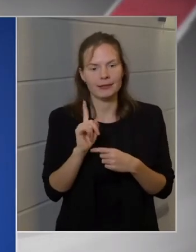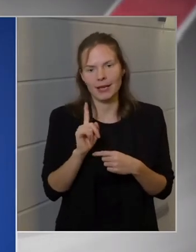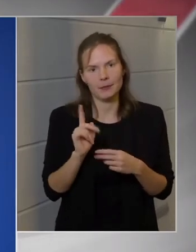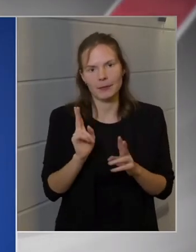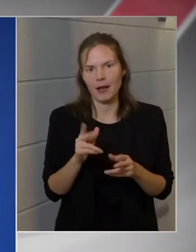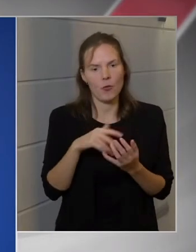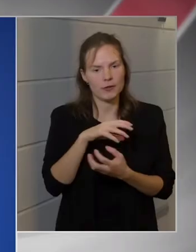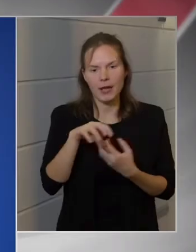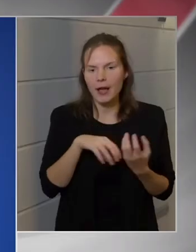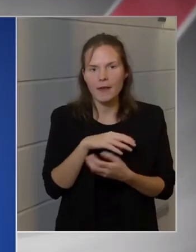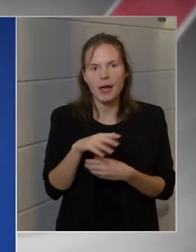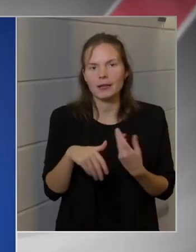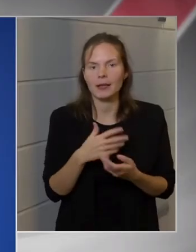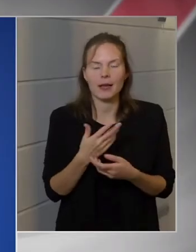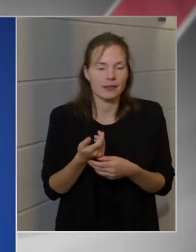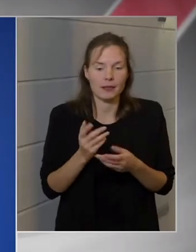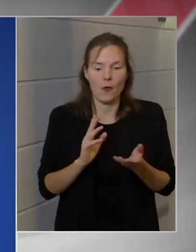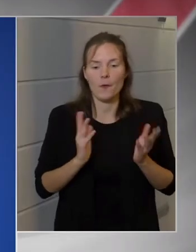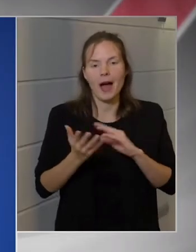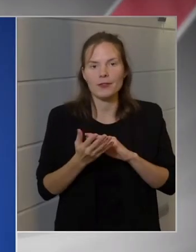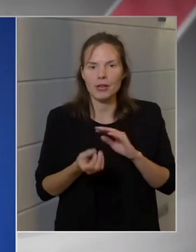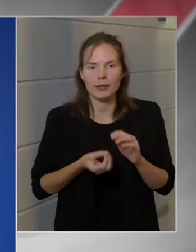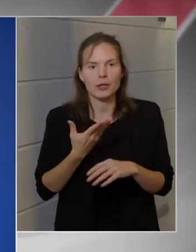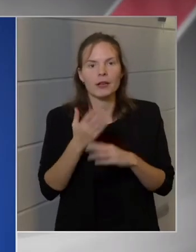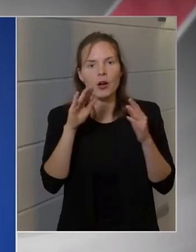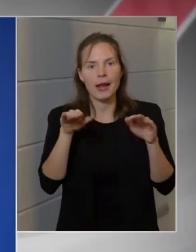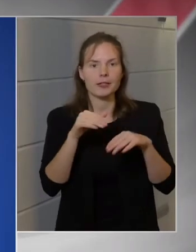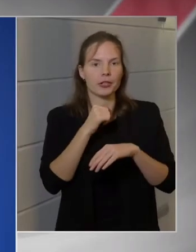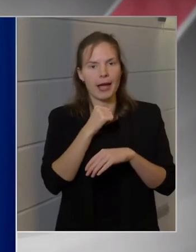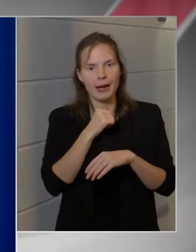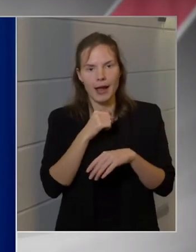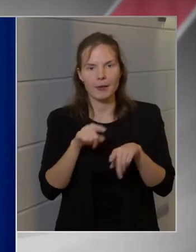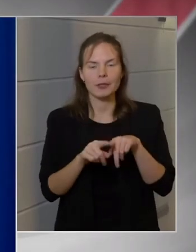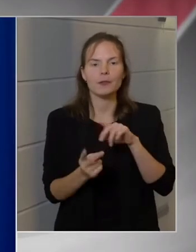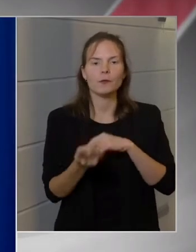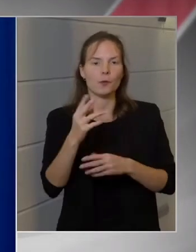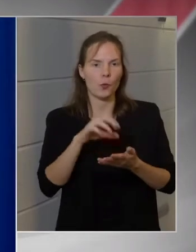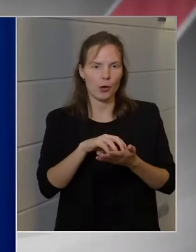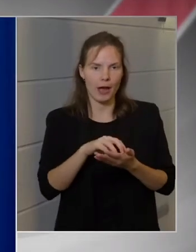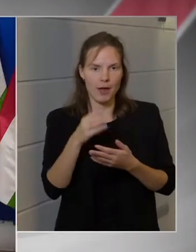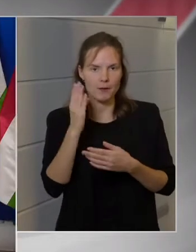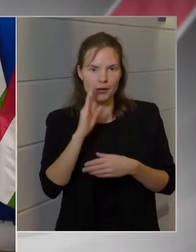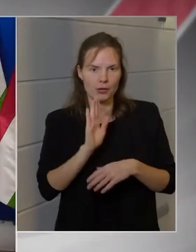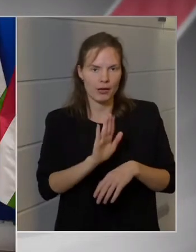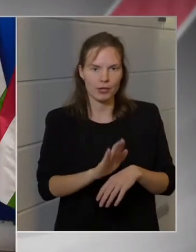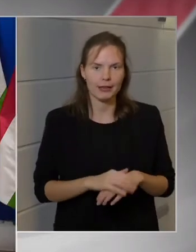válságtünetei Karácsony Gergely főpolgármesterségének. Köszönöm.